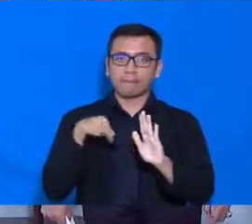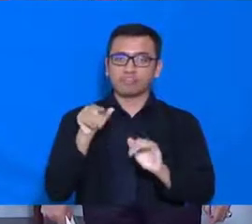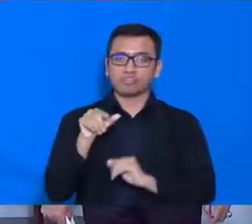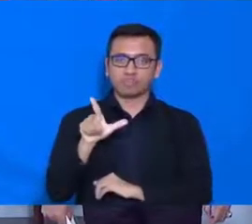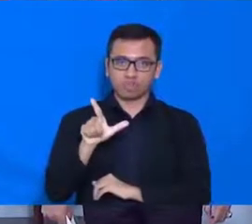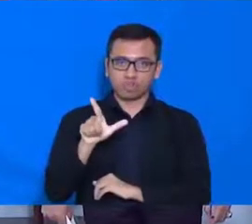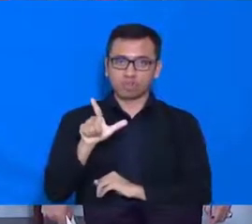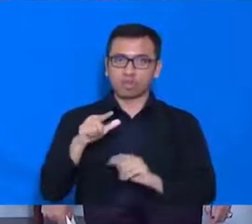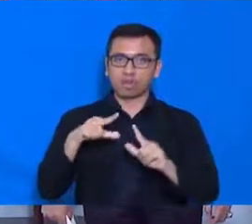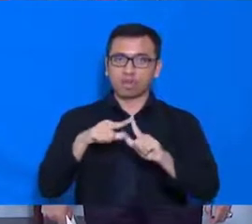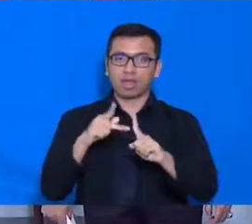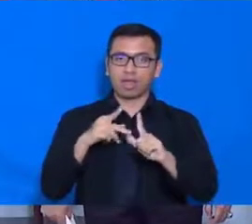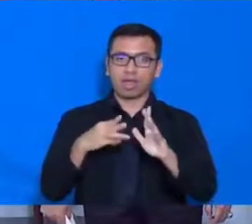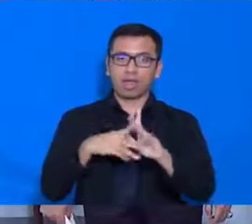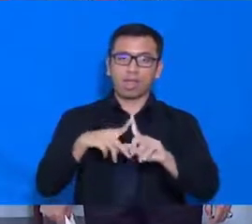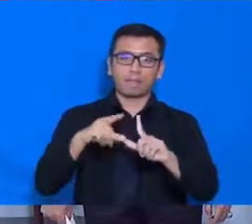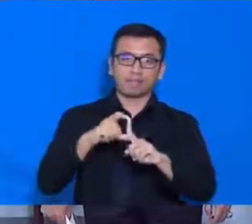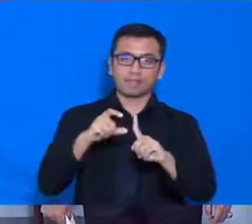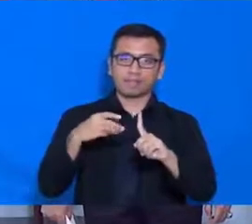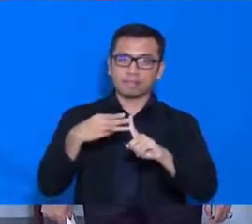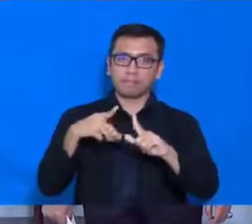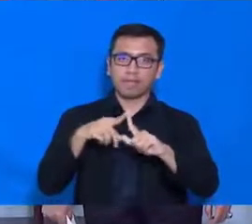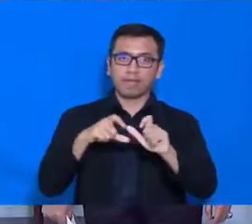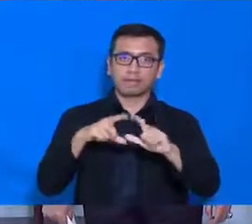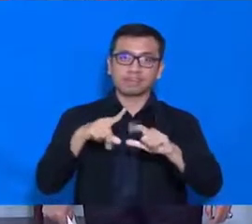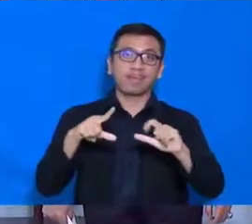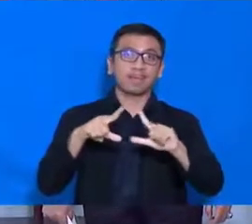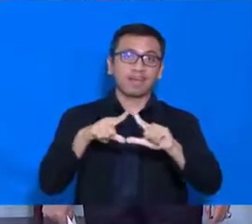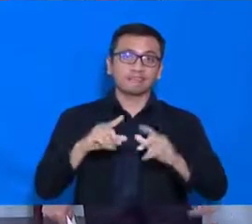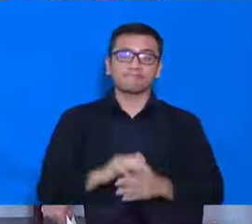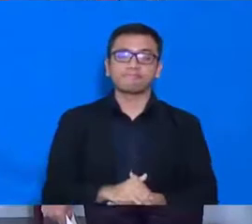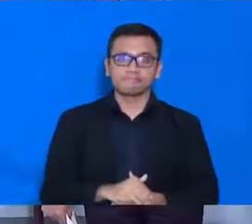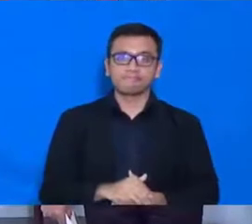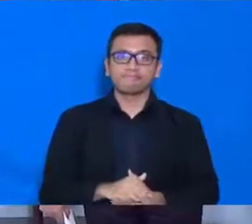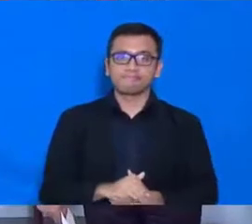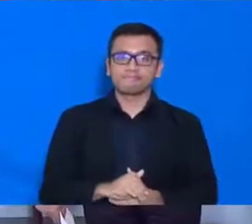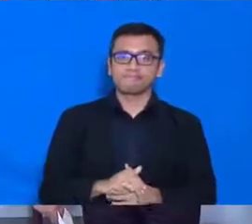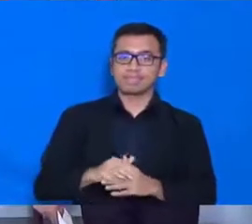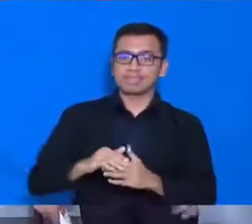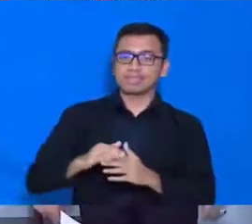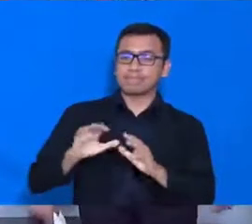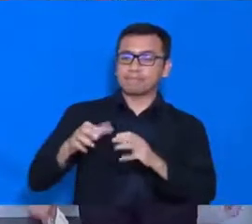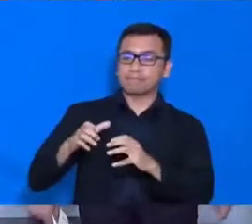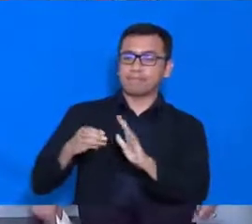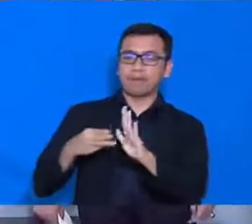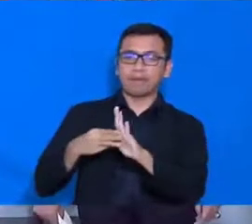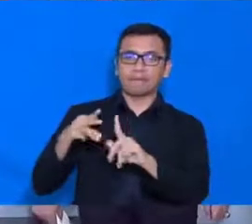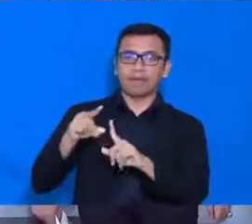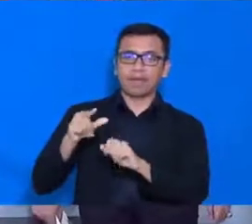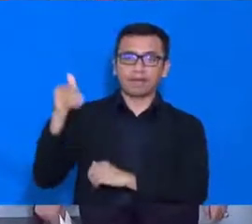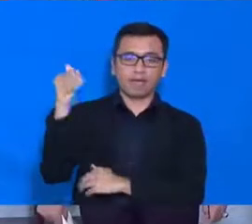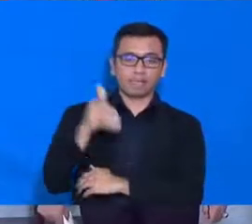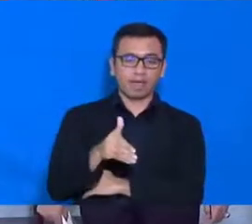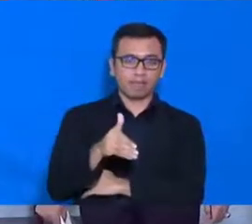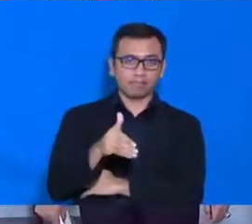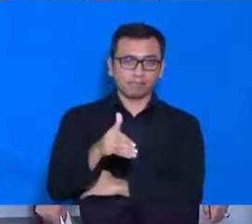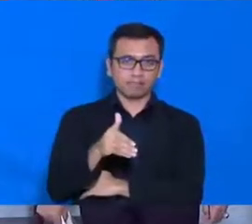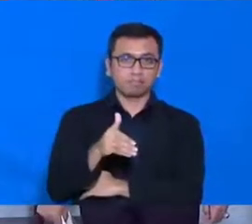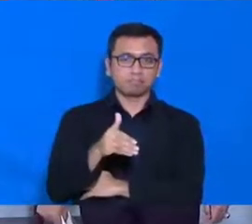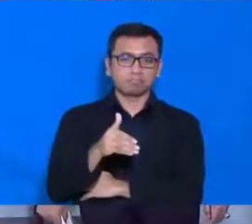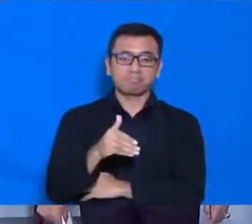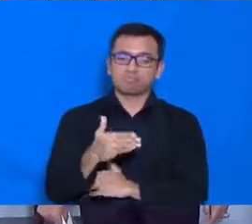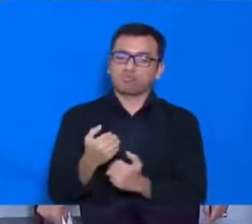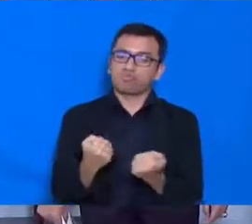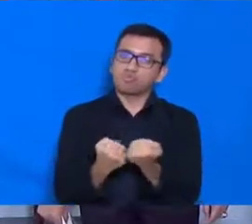Ahmad Basara. Kehadiran beliau-beliau ini adalah dalam rangka memberikan support,